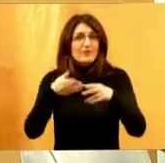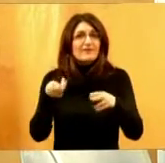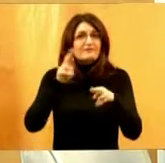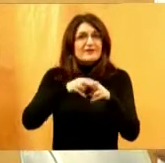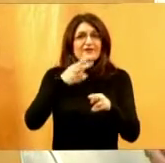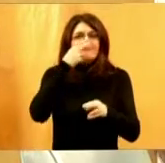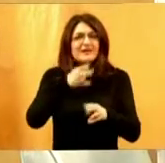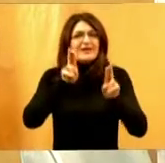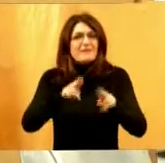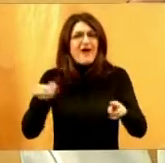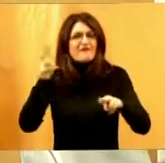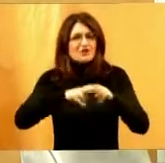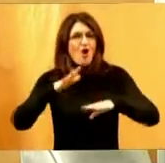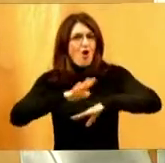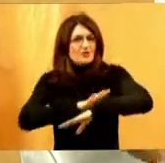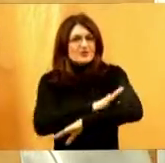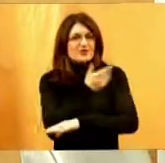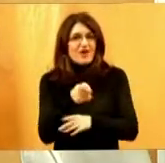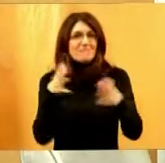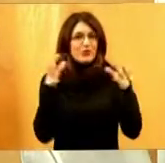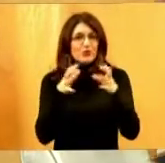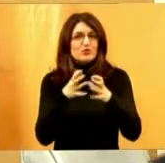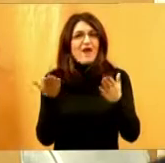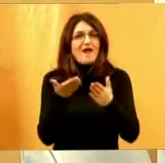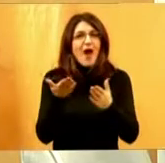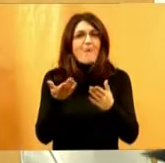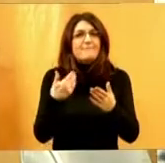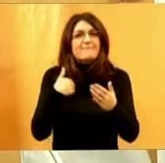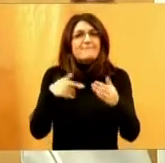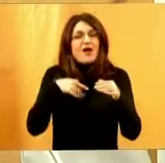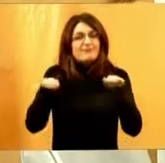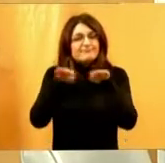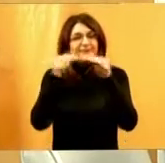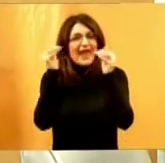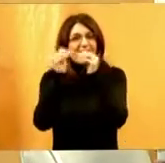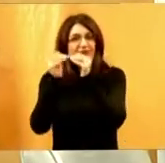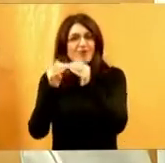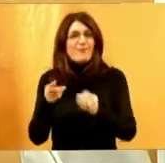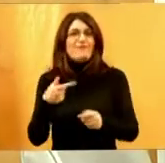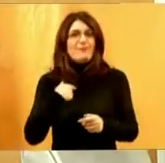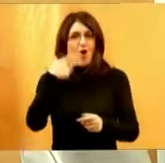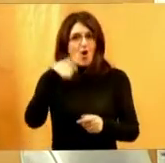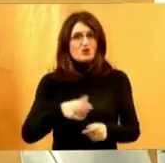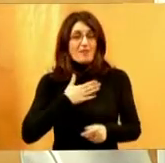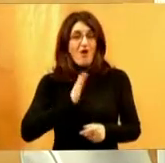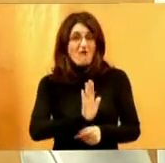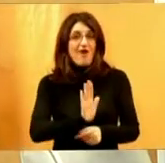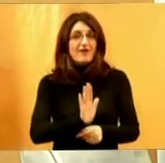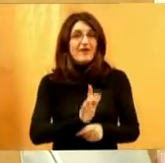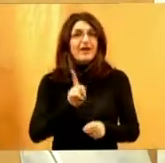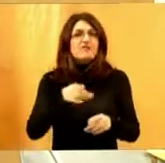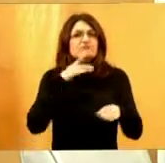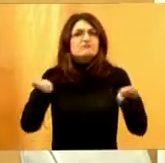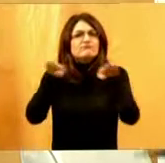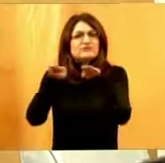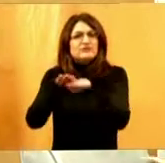bolje senzibilizirano, kada bi društvo bilo nekako nas izravnalo, oču reći, osobe sa ograničenjima sebi, to znači postavi